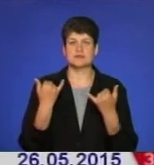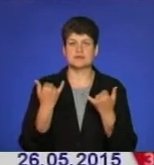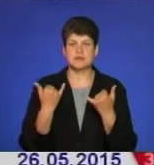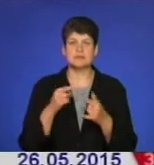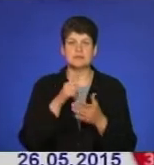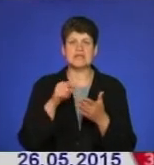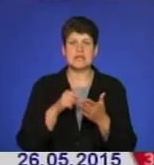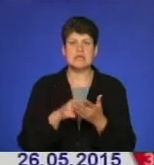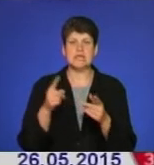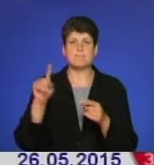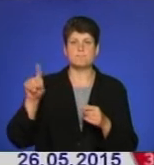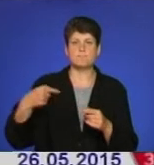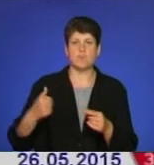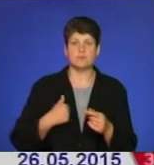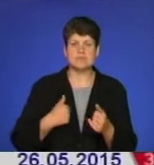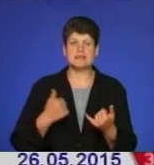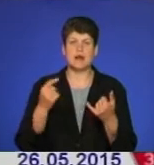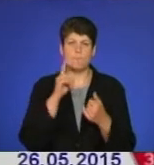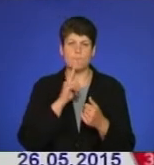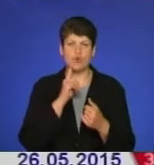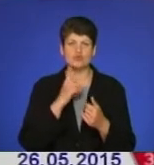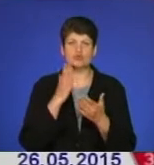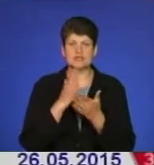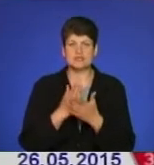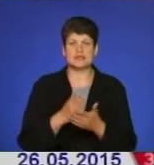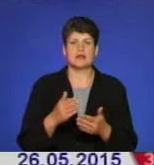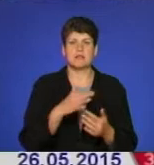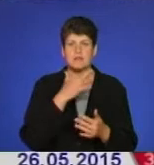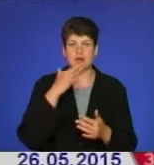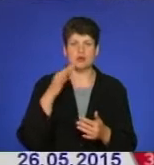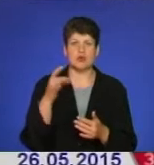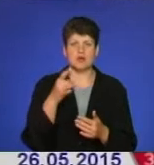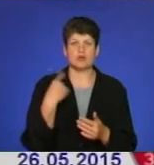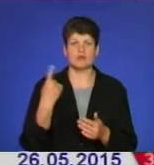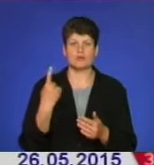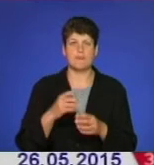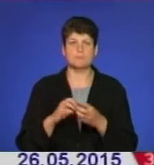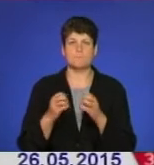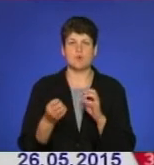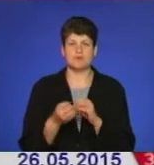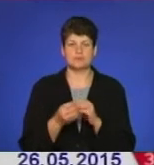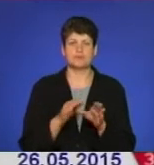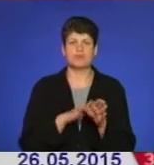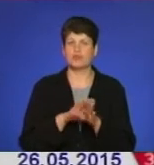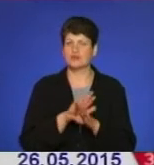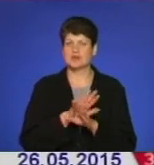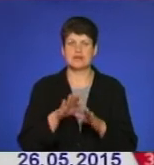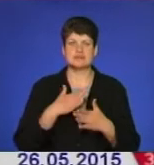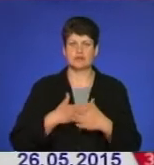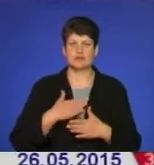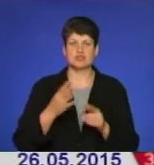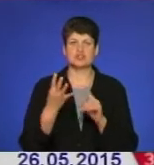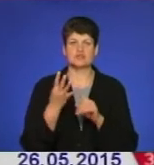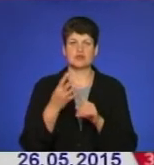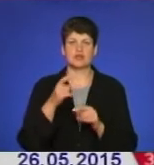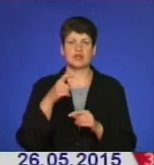питання мобілізації, яка поки що залишається для багатьох районів області проблемою. Повністю не задоволений четвертої хвилі